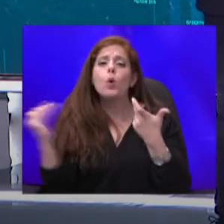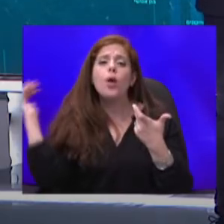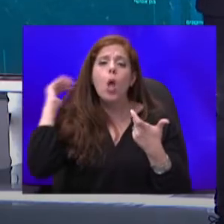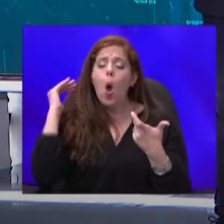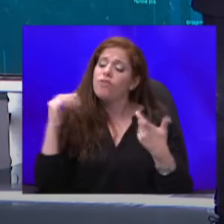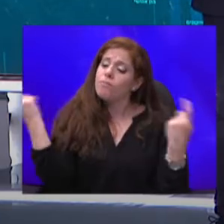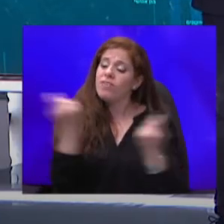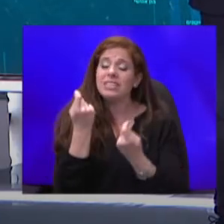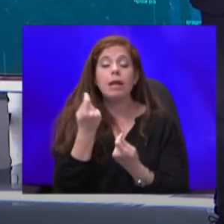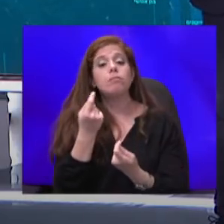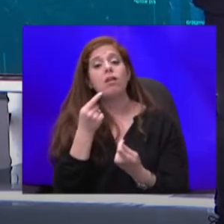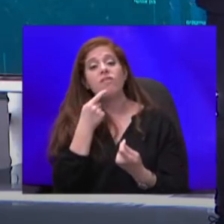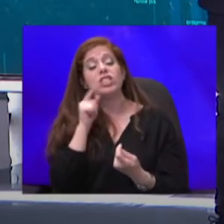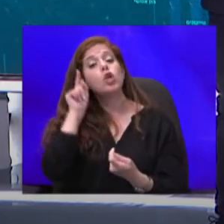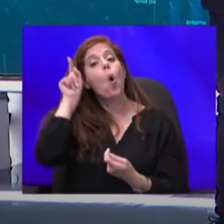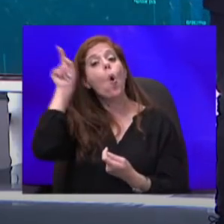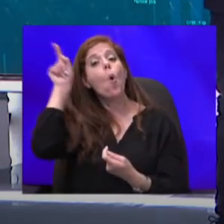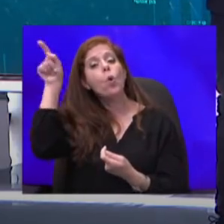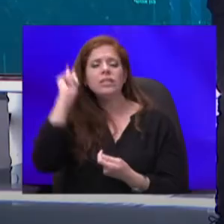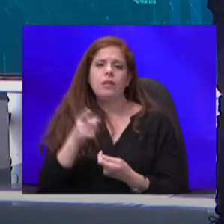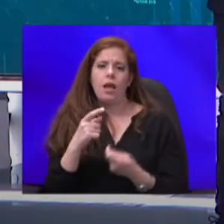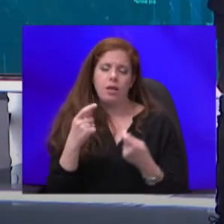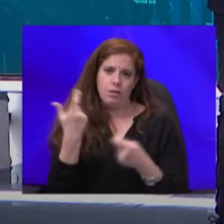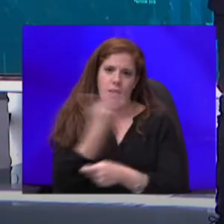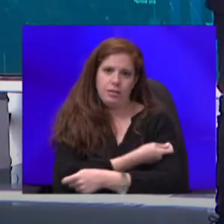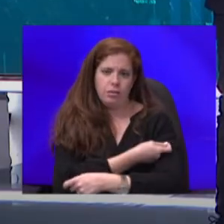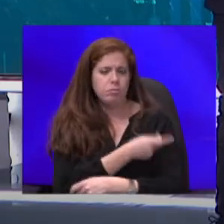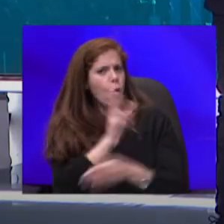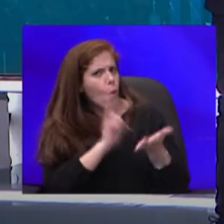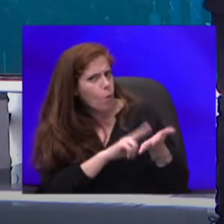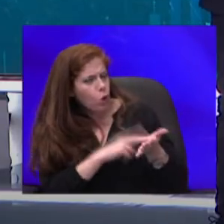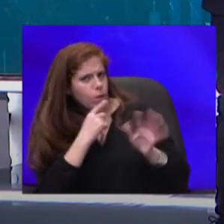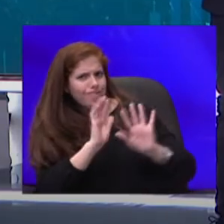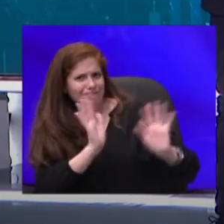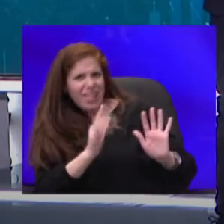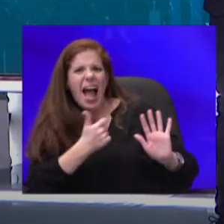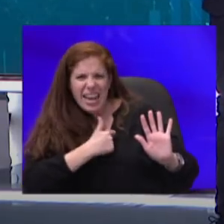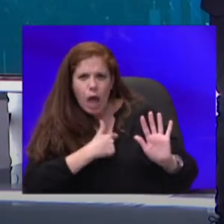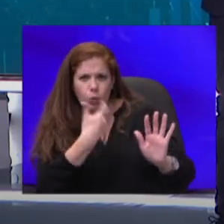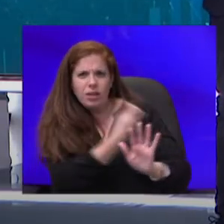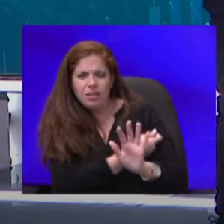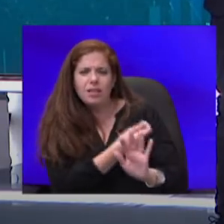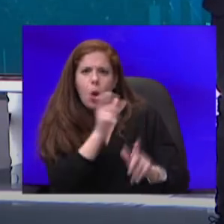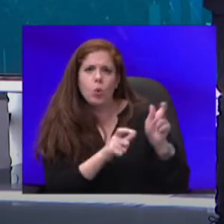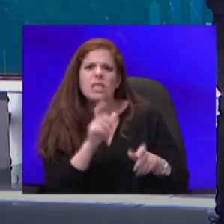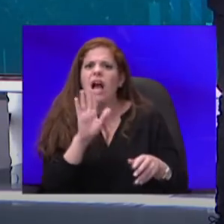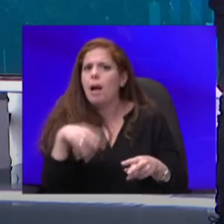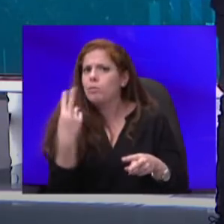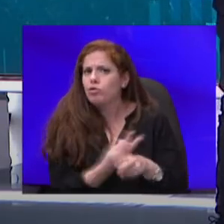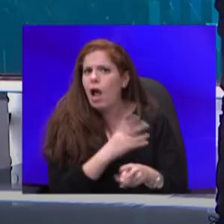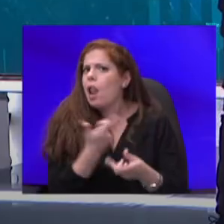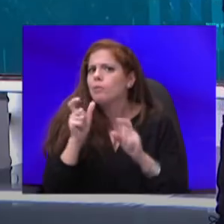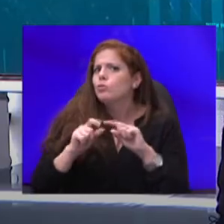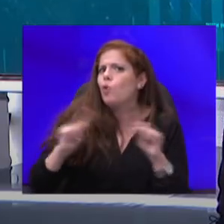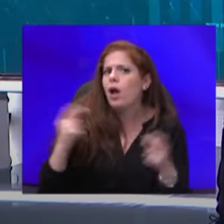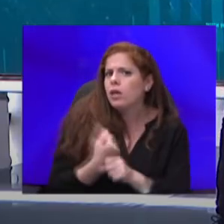לחסן את האוכלוסייה. קופות החולים מנגד אומרות, רגע, אנחנו יודעות לחסן את האוכלוסייה גם בימי שגרה. למה שמישהו אחר יעשה את זה? בואו נגיד